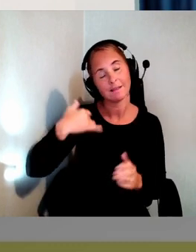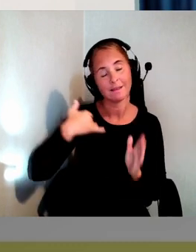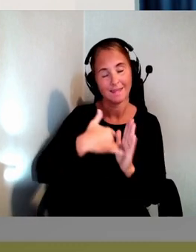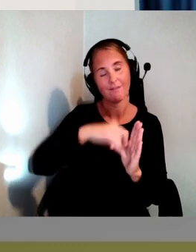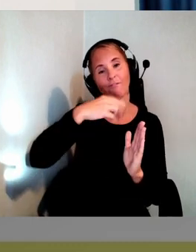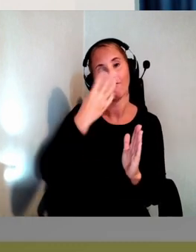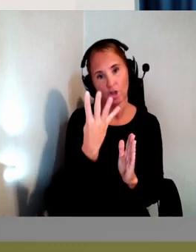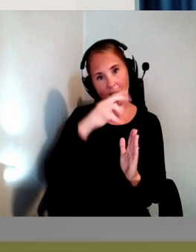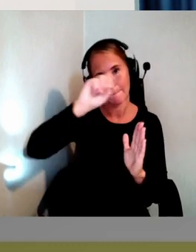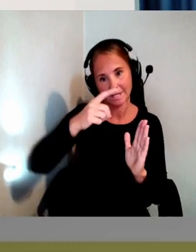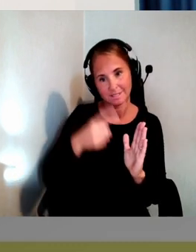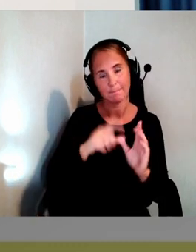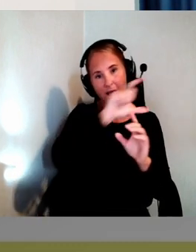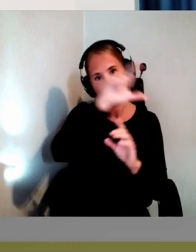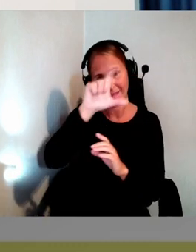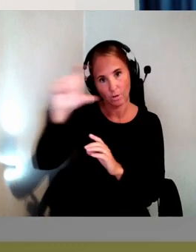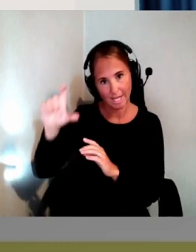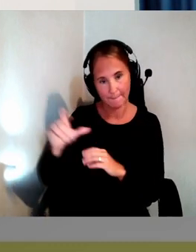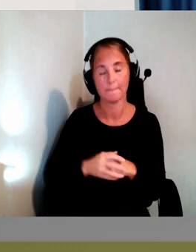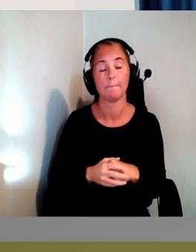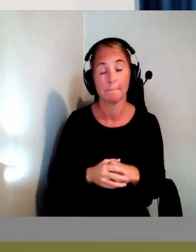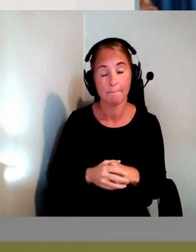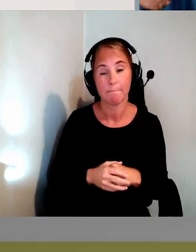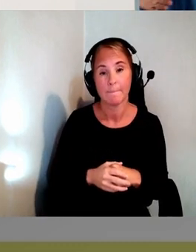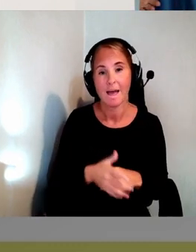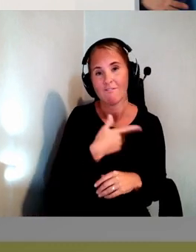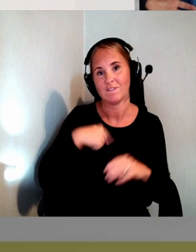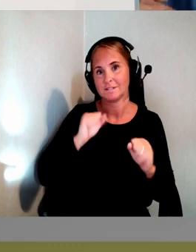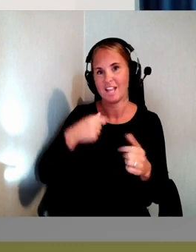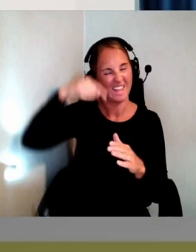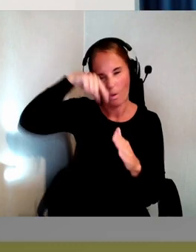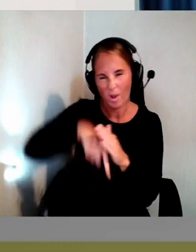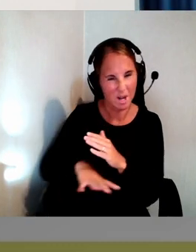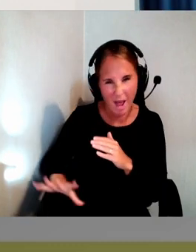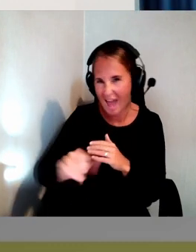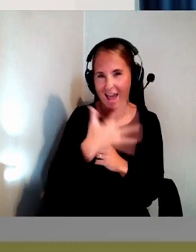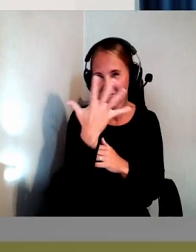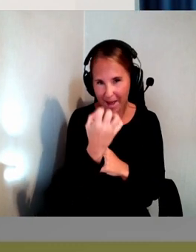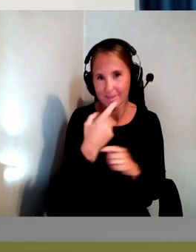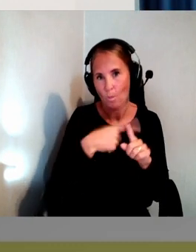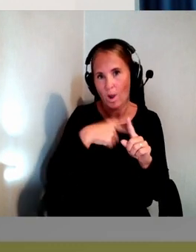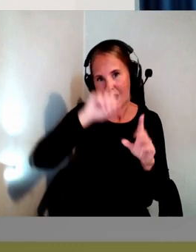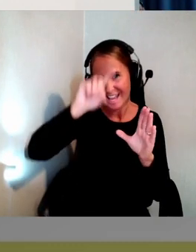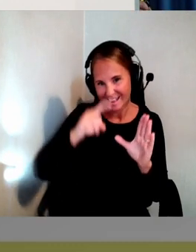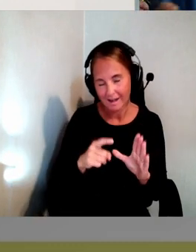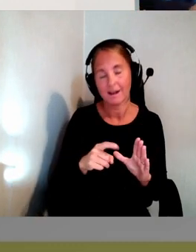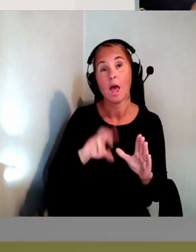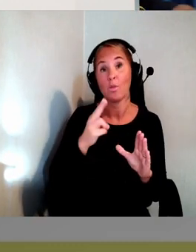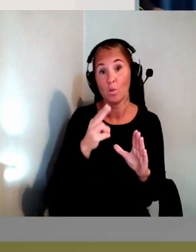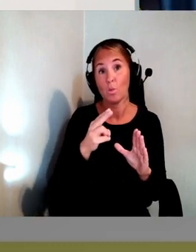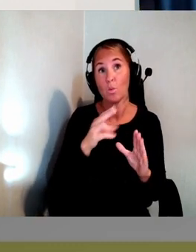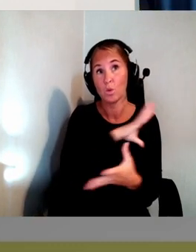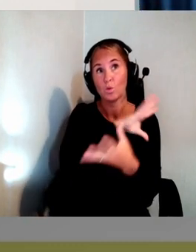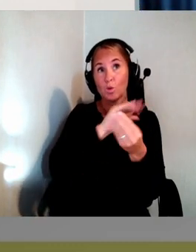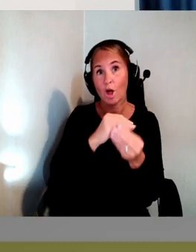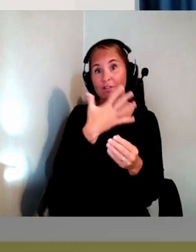kategorierna. Jag tänkte, vi ska inte titta på alla de 50 kriterierna som var. Eller nu är det faktiskt 56 stycken tror